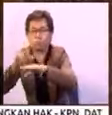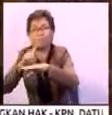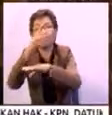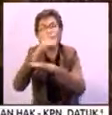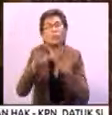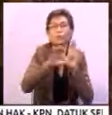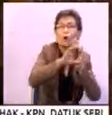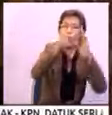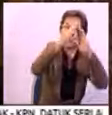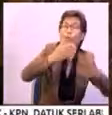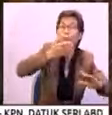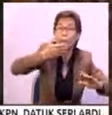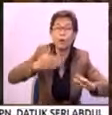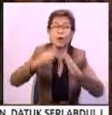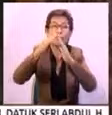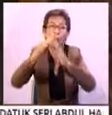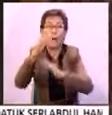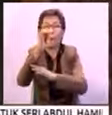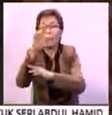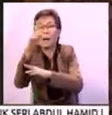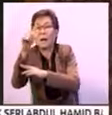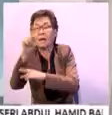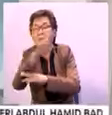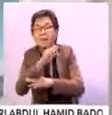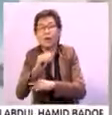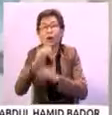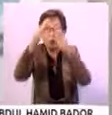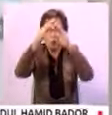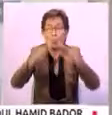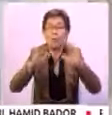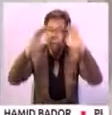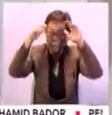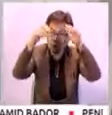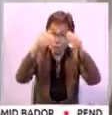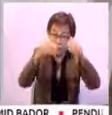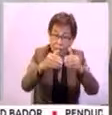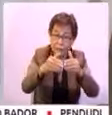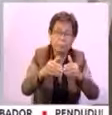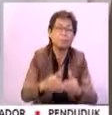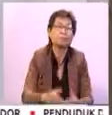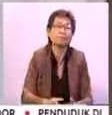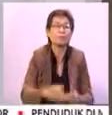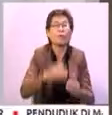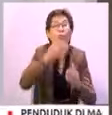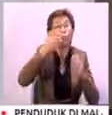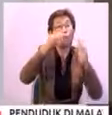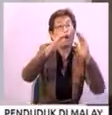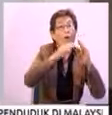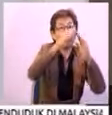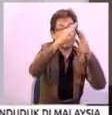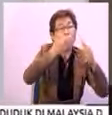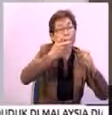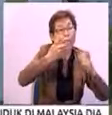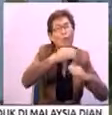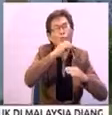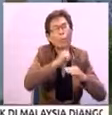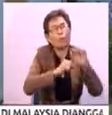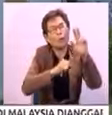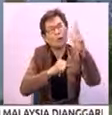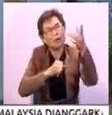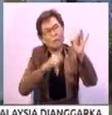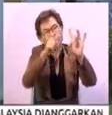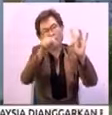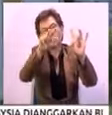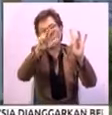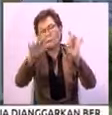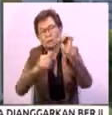seperti rumah belia, rumah berkat dan rumah peduli. Rumah belia dikhususkan untuk isi rumah berusia 18 hingga 35